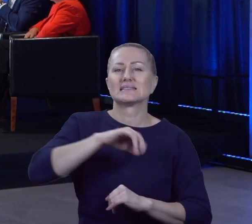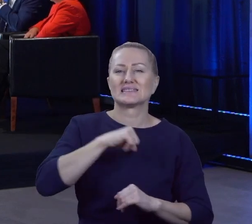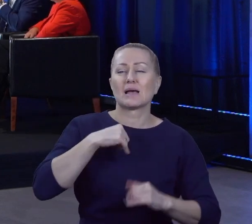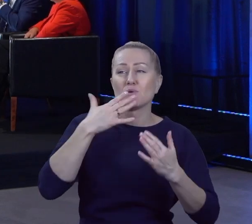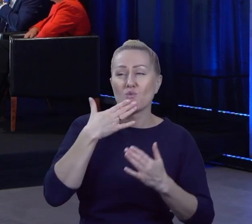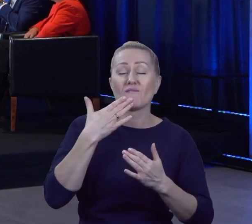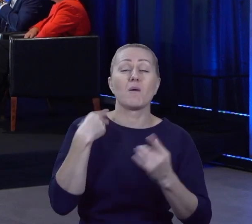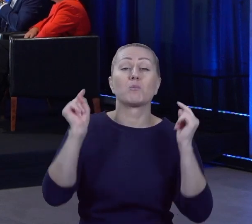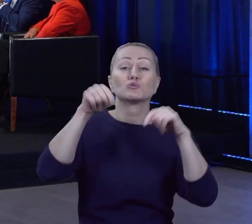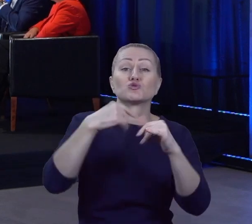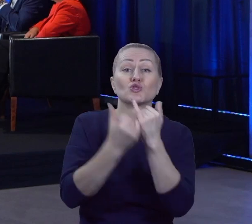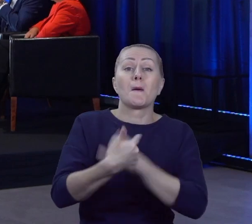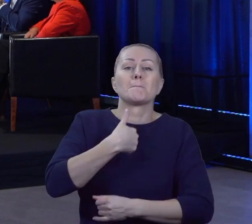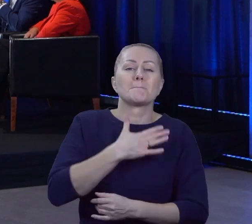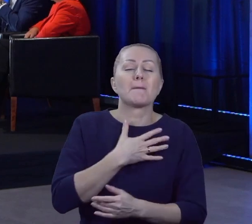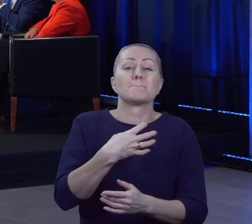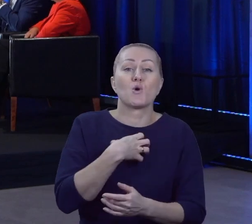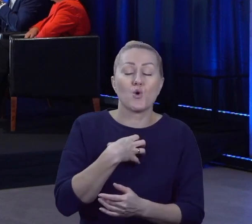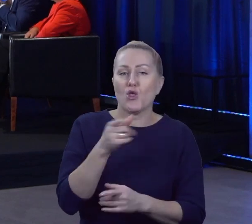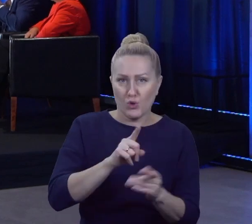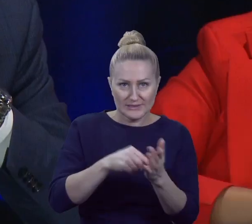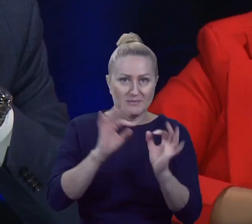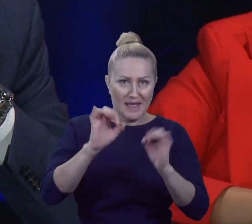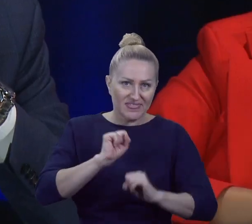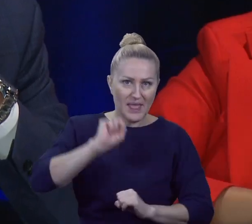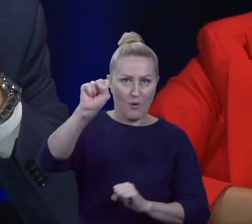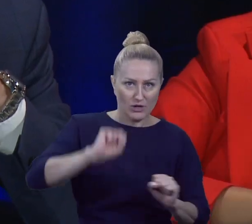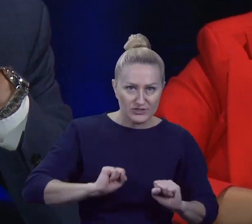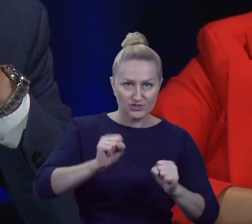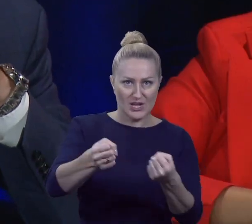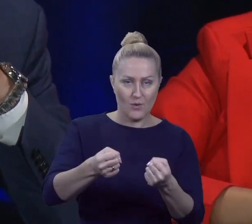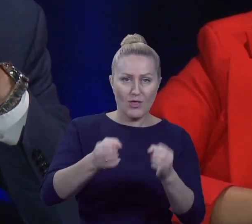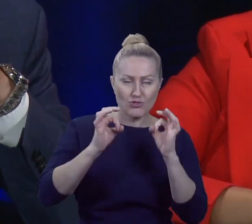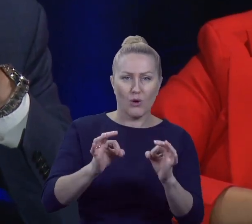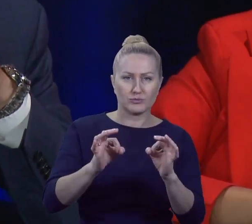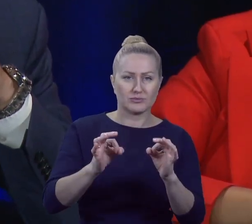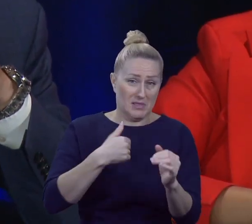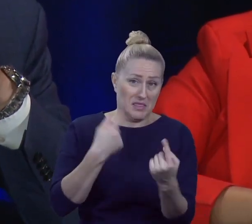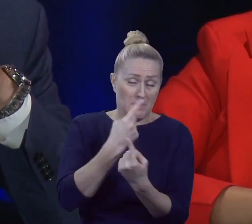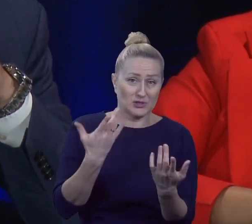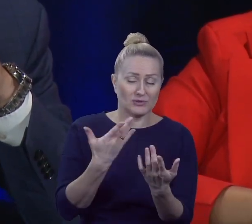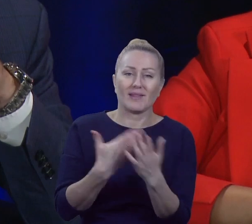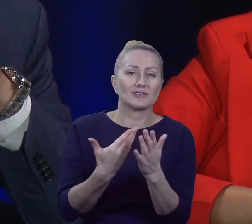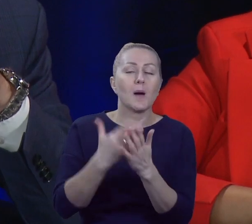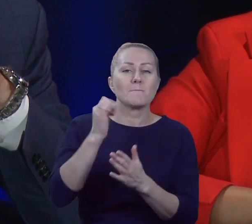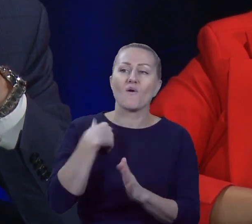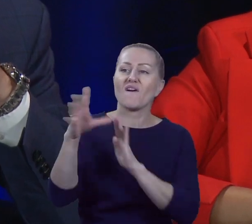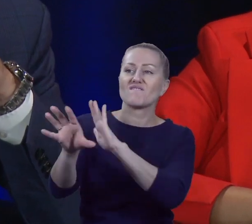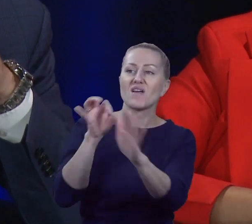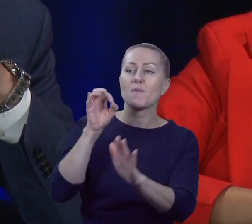to znaczy, że demokracja działa dla mnie. Działa dlaczego? Ponieważ wybrałem swojego lidera,